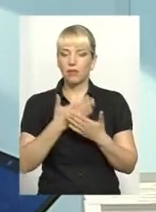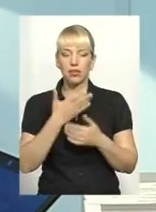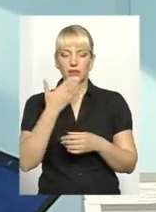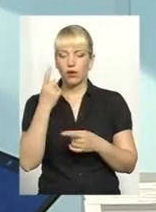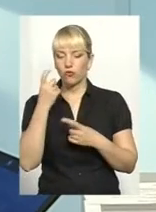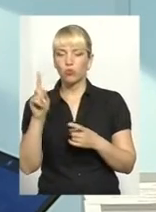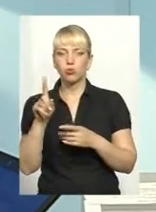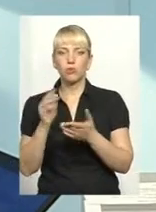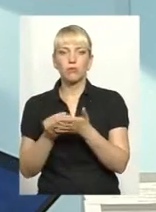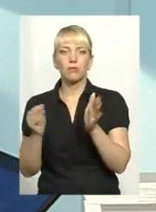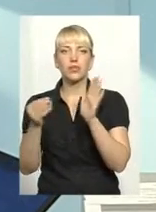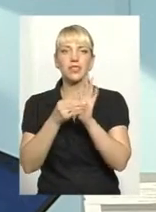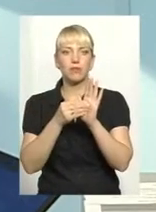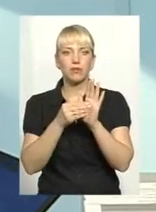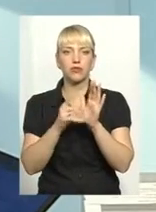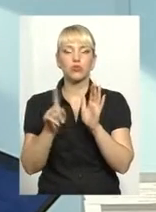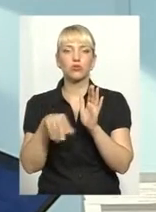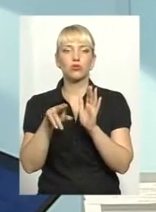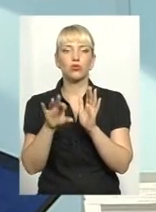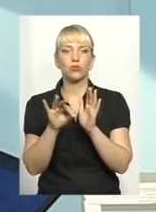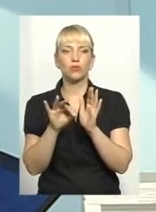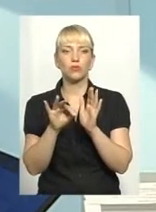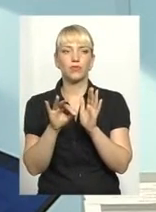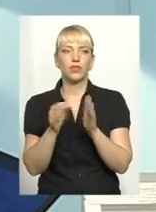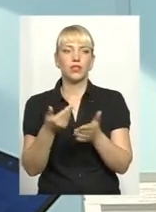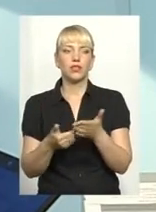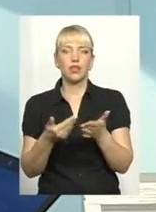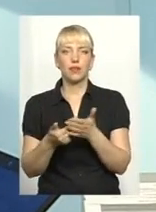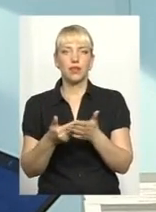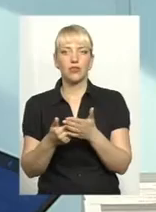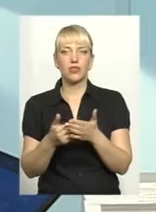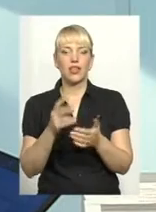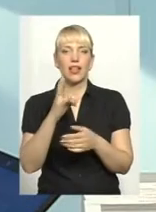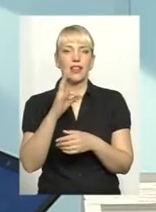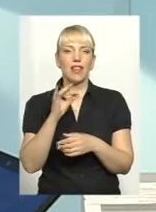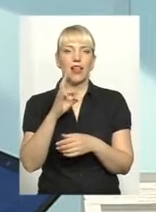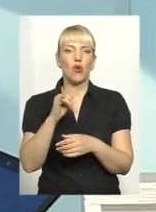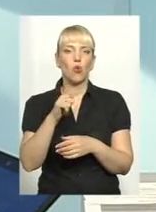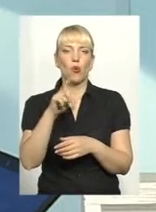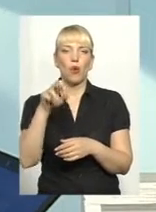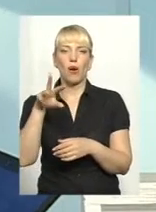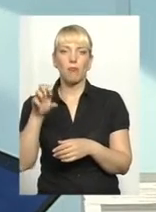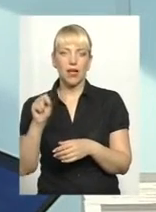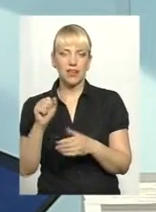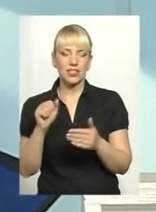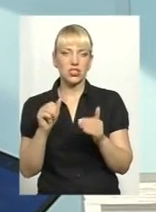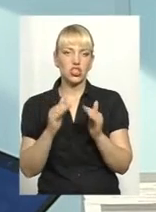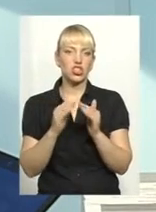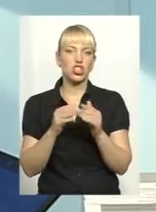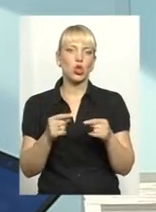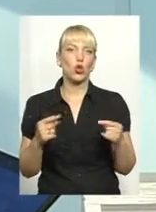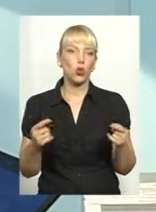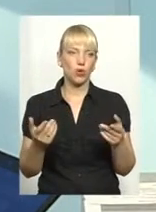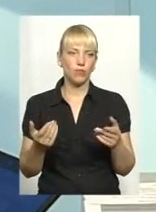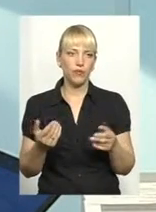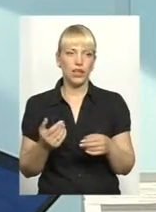заповнити, наприклад, з приводу нерухомого житла, якісь частини.